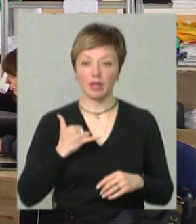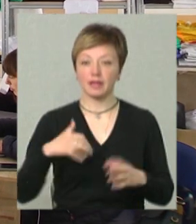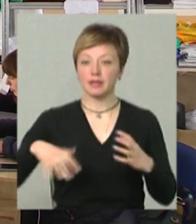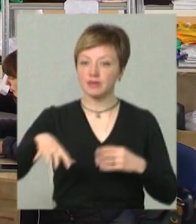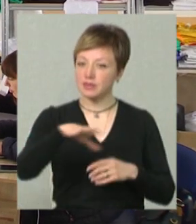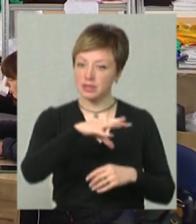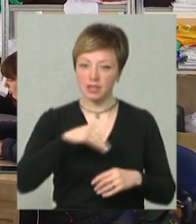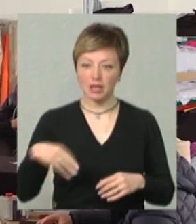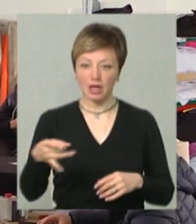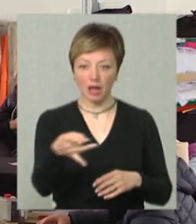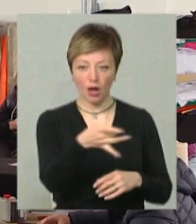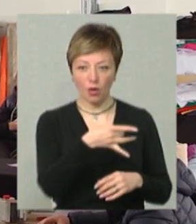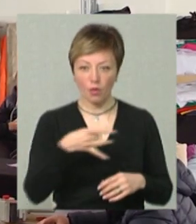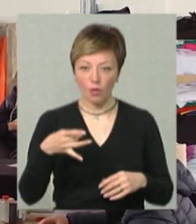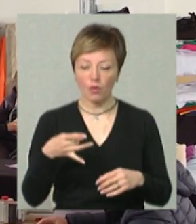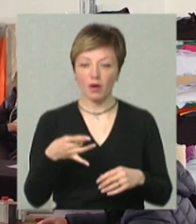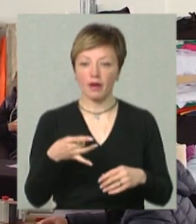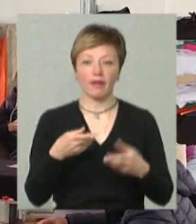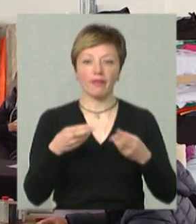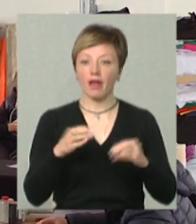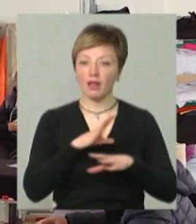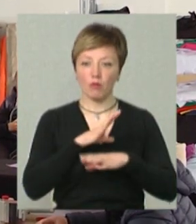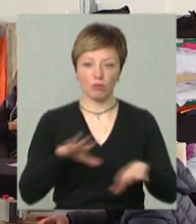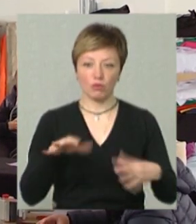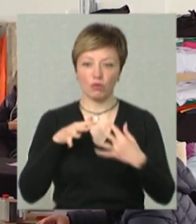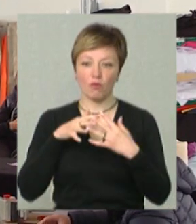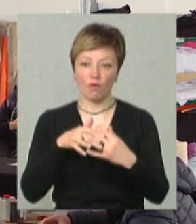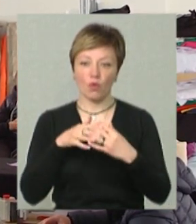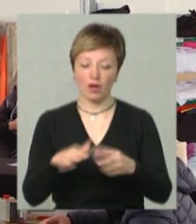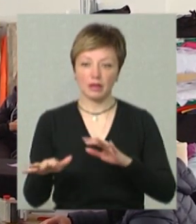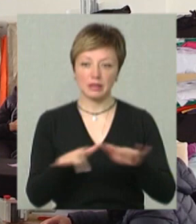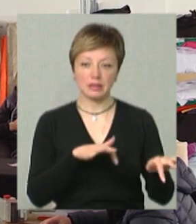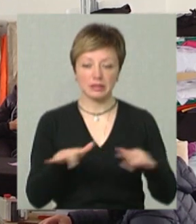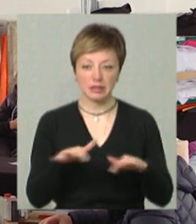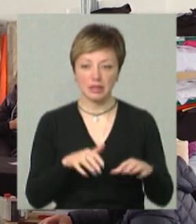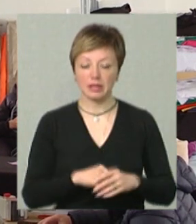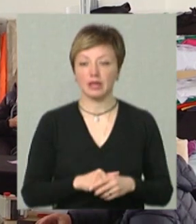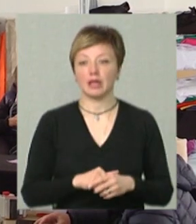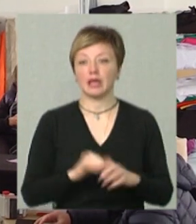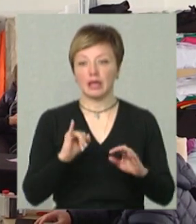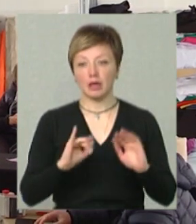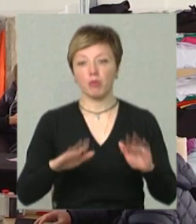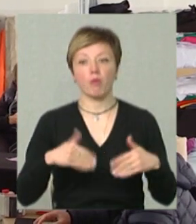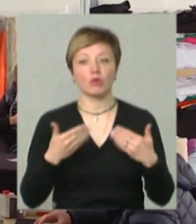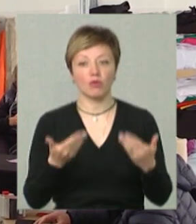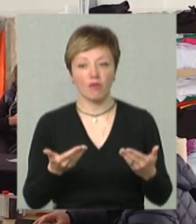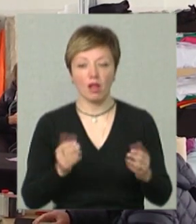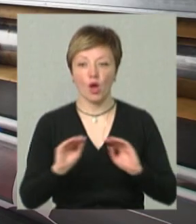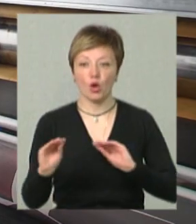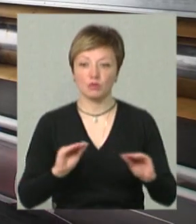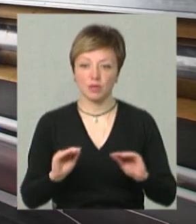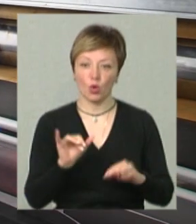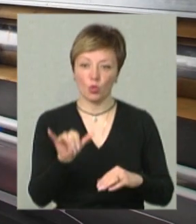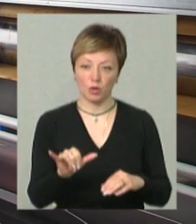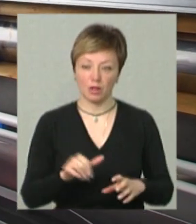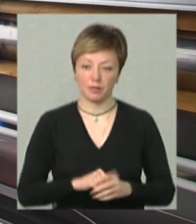всіх регіонів, де не проводились воєнні дії і пропонували розміститись